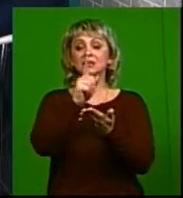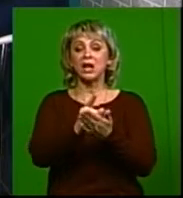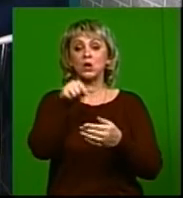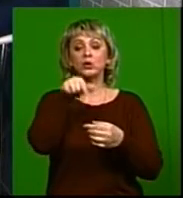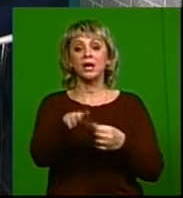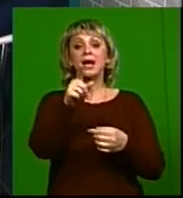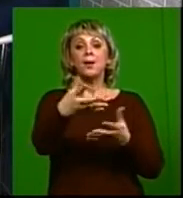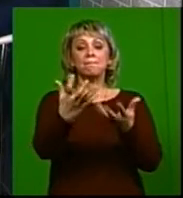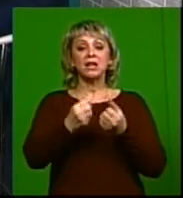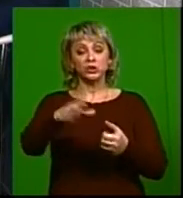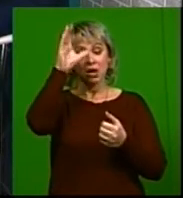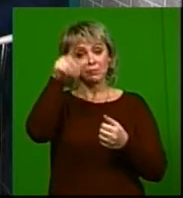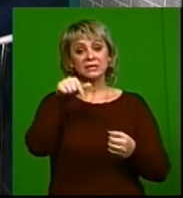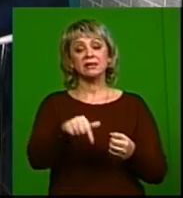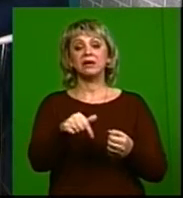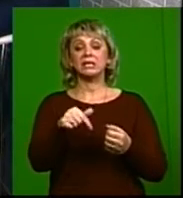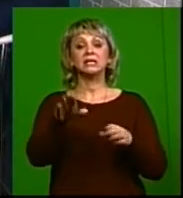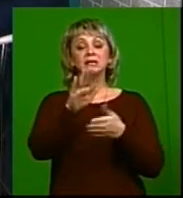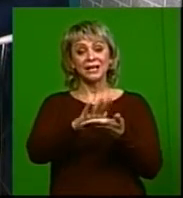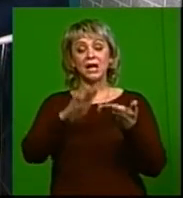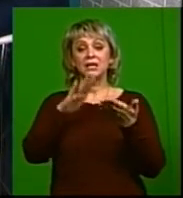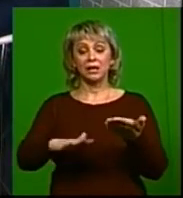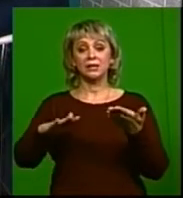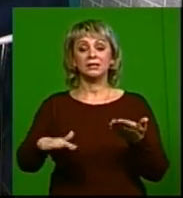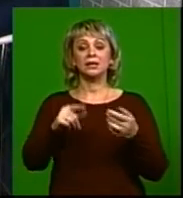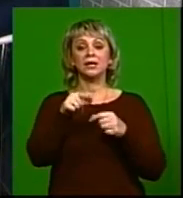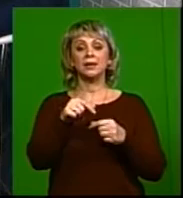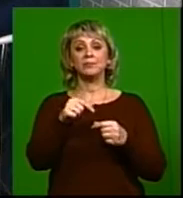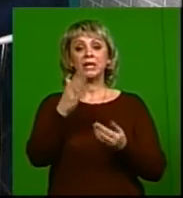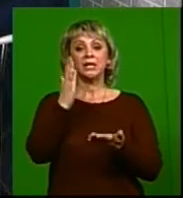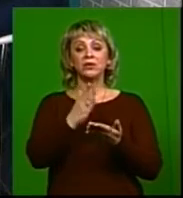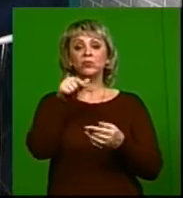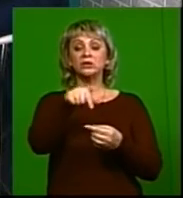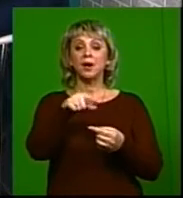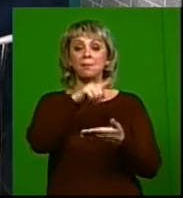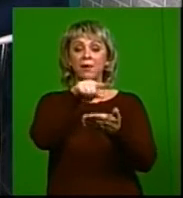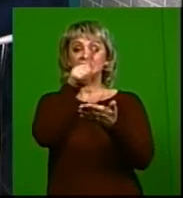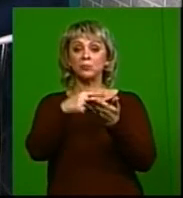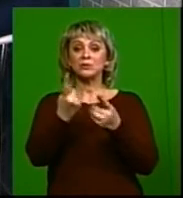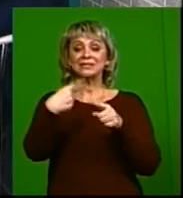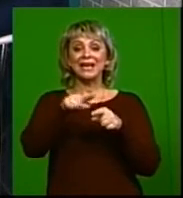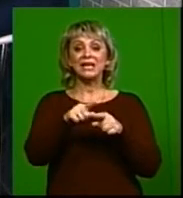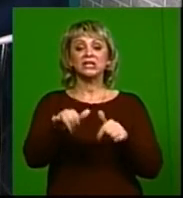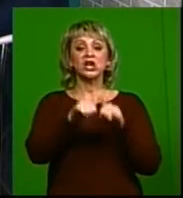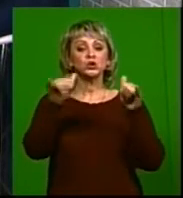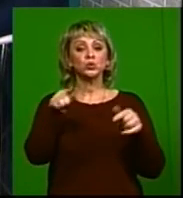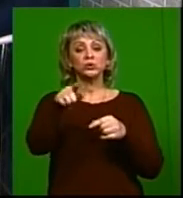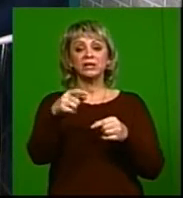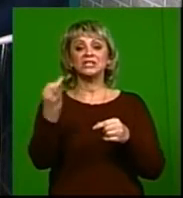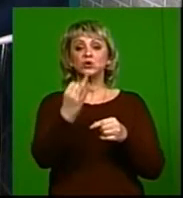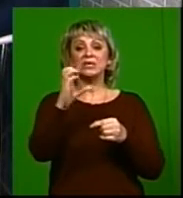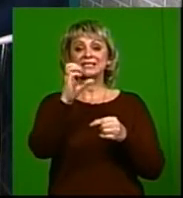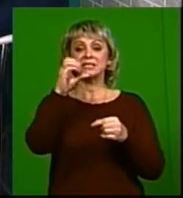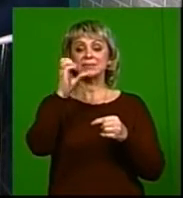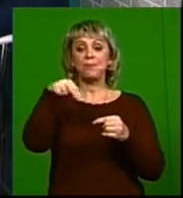иждивенцем, да, получать образование и так далее, и так далее. И вот по поводу всей вот этой раздутой истории со СПИДом, да,